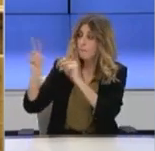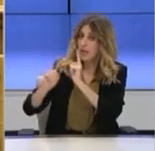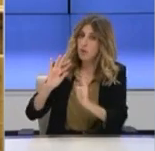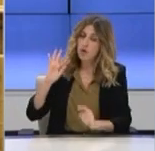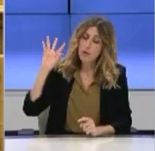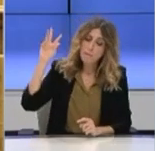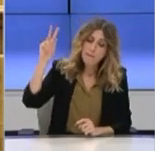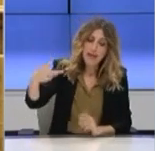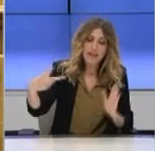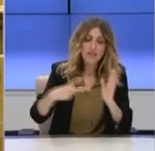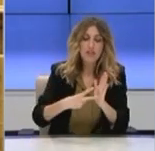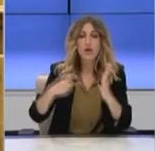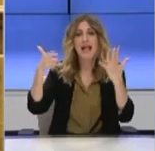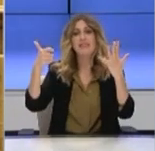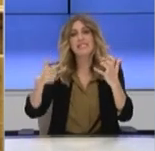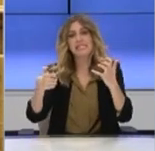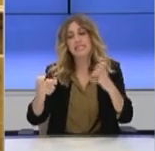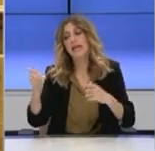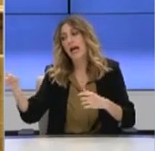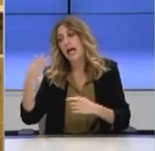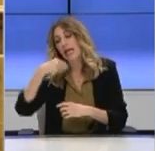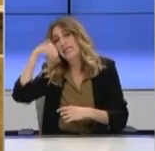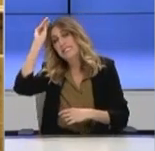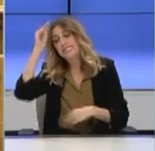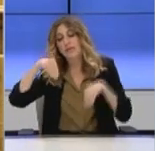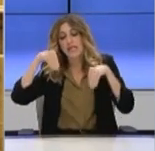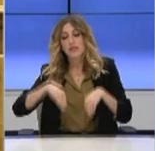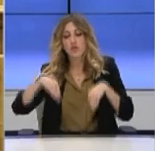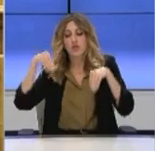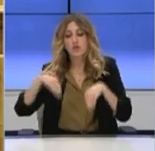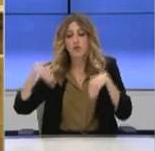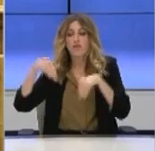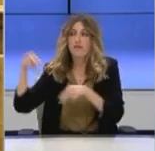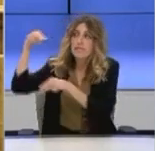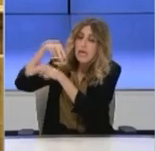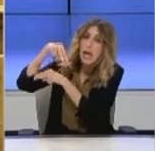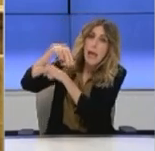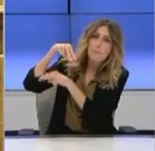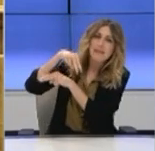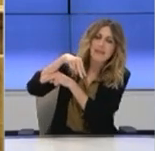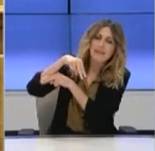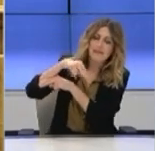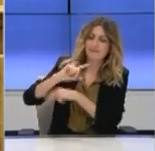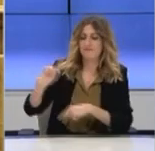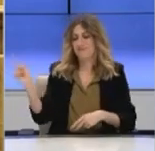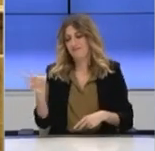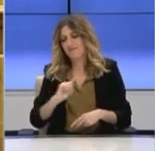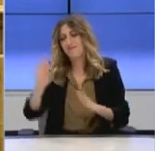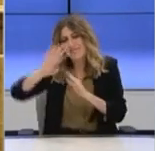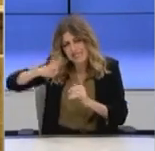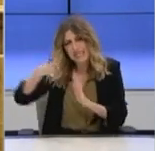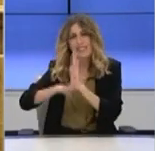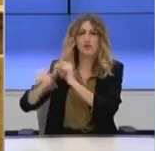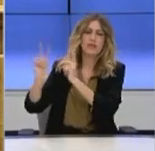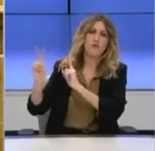Με ενισχυμένη επιτήρηση το είπατε αντί για τρόικα. Όπως η CIA δεν μιλάει πλέον για φασανιστήρια μιλάει για